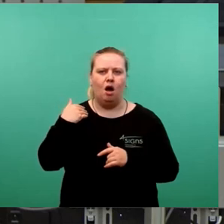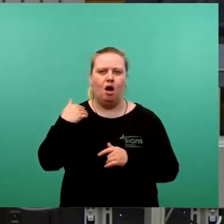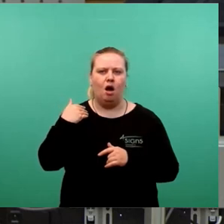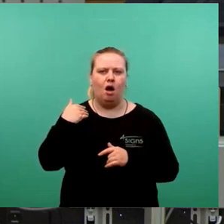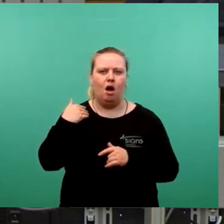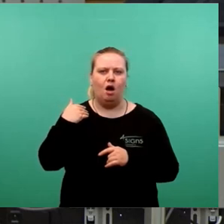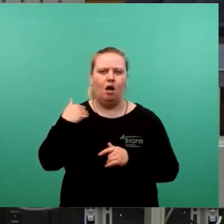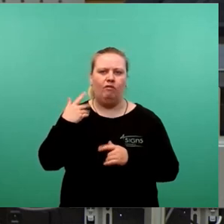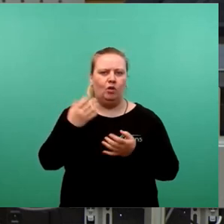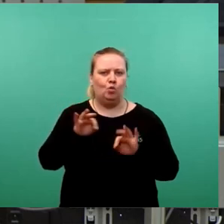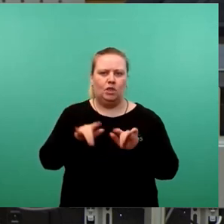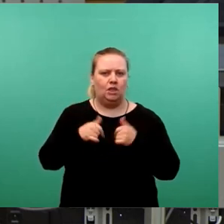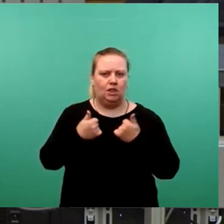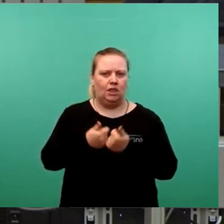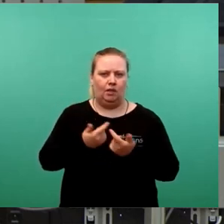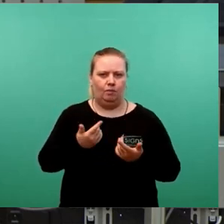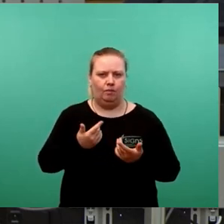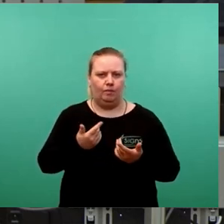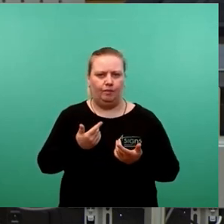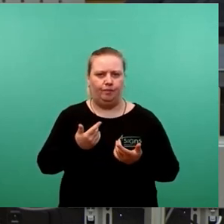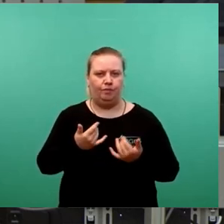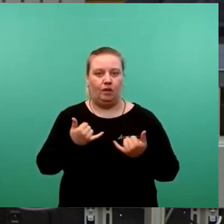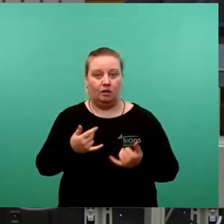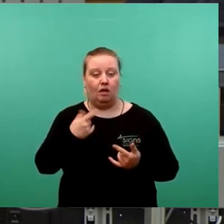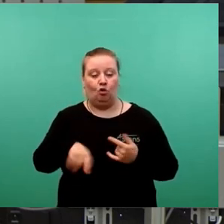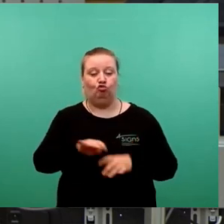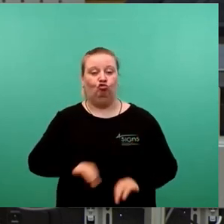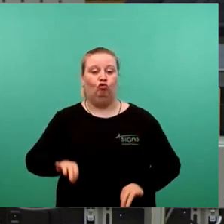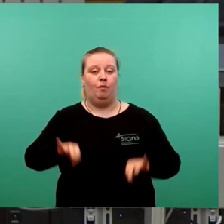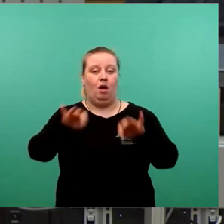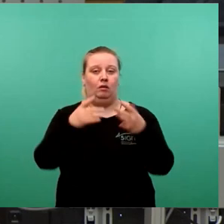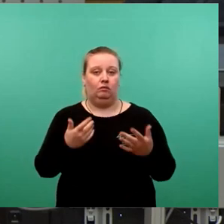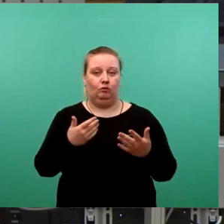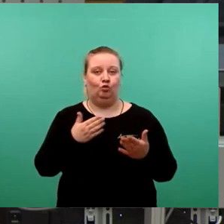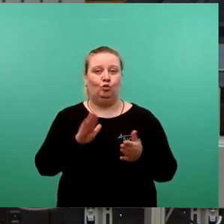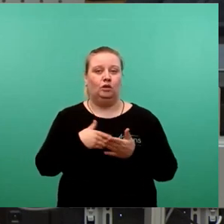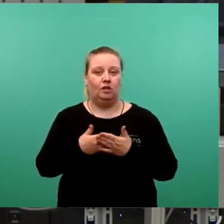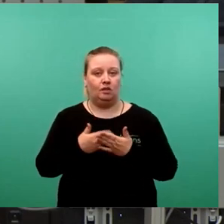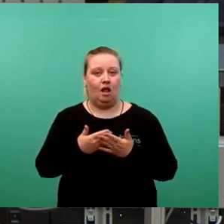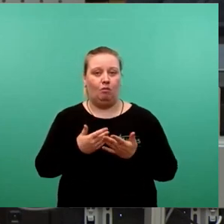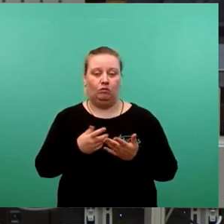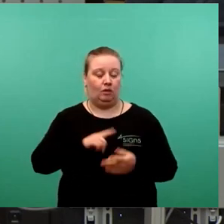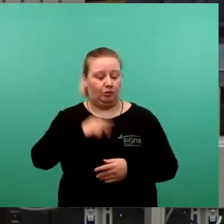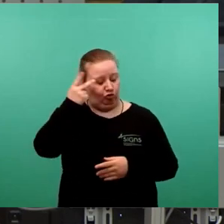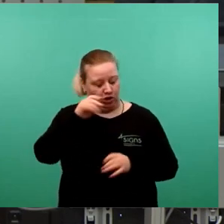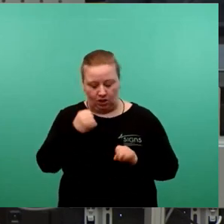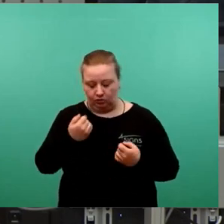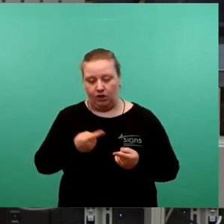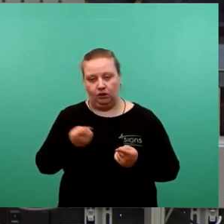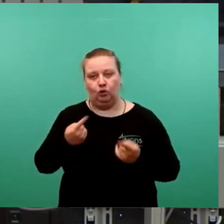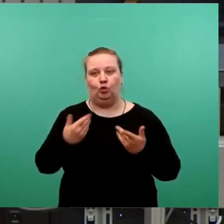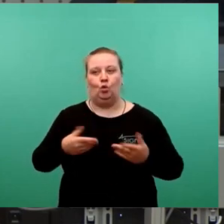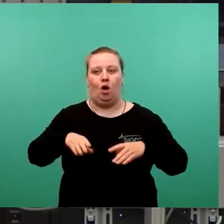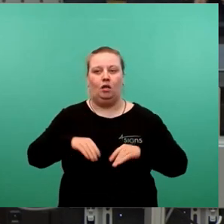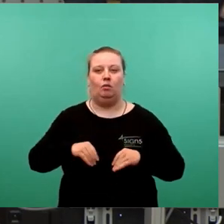kein gutes Team. Es ist angekündigt worden, dass es noch schlimmer werden soll. Aus dem Grund kann ich nicht verstehen, wenn Sie bei maximal